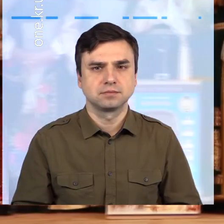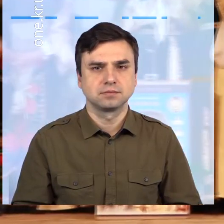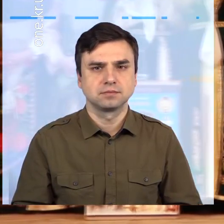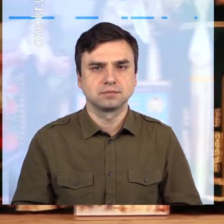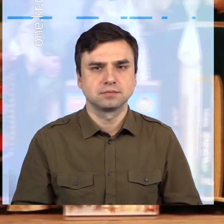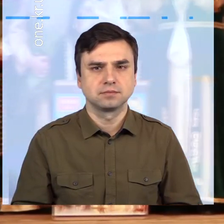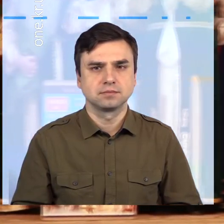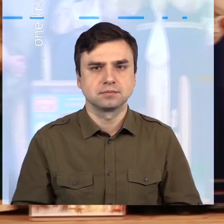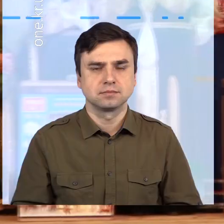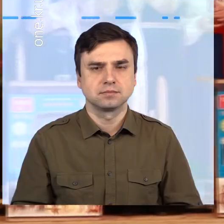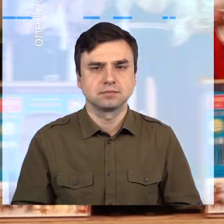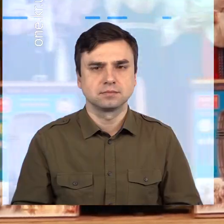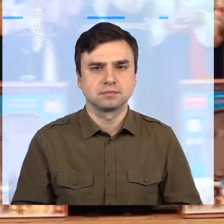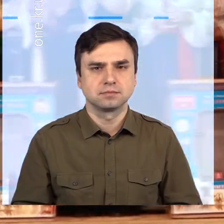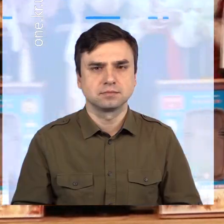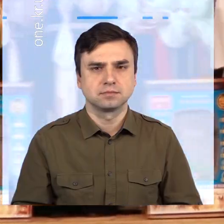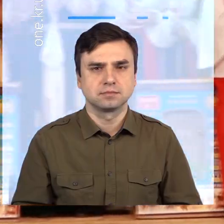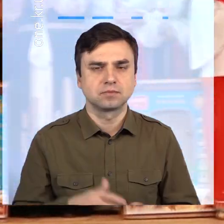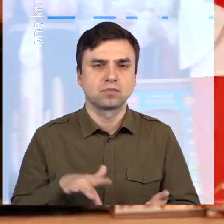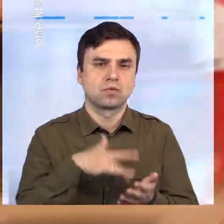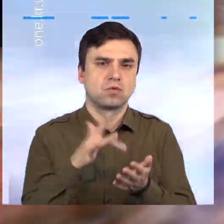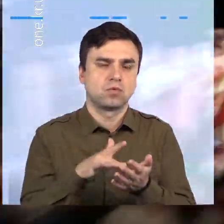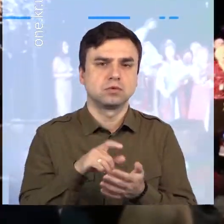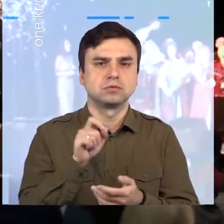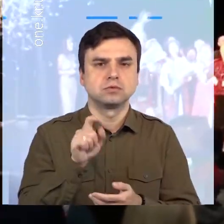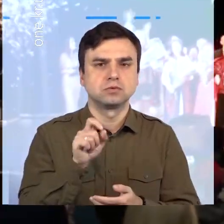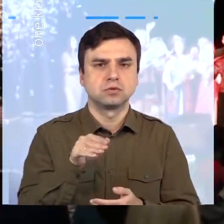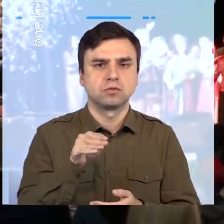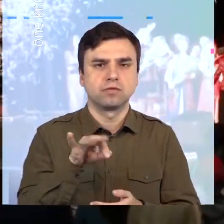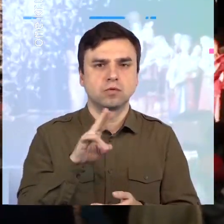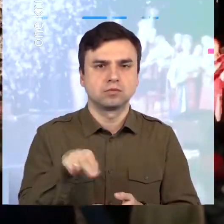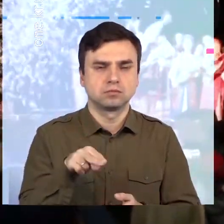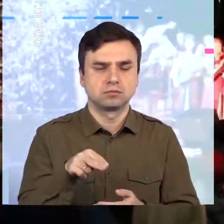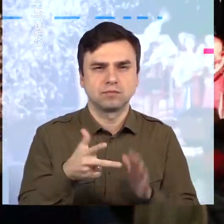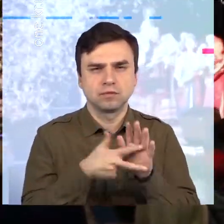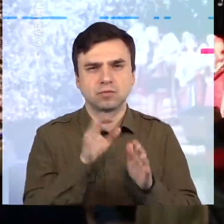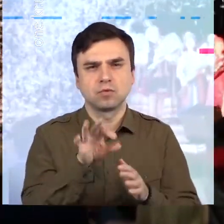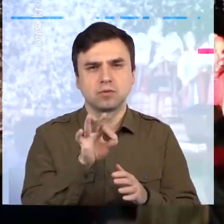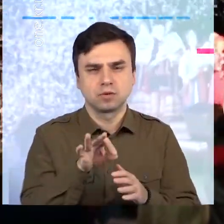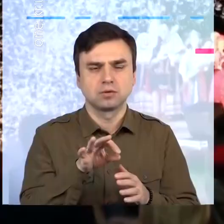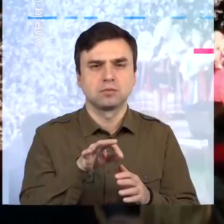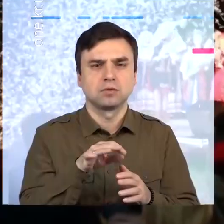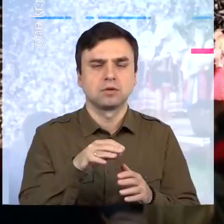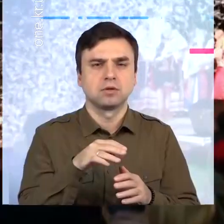які надалі допомагатимуть відточувати їх вокальні здібності. Кузьма Шишкін, Максим Мурашов, Перший міський.